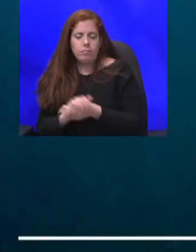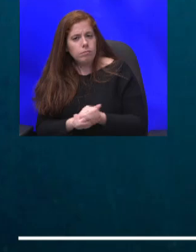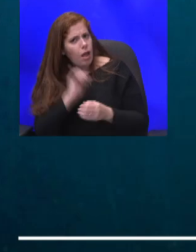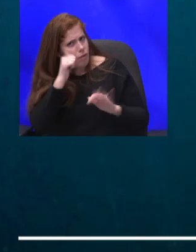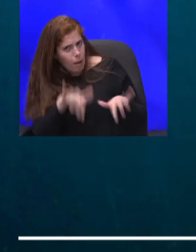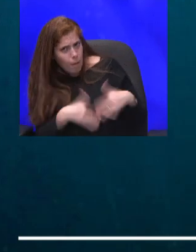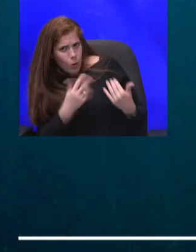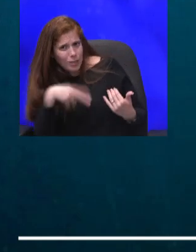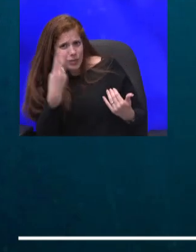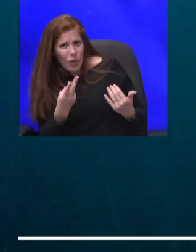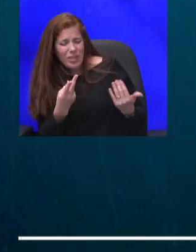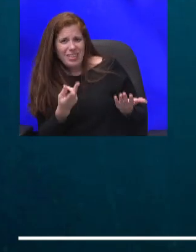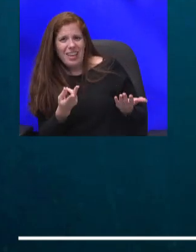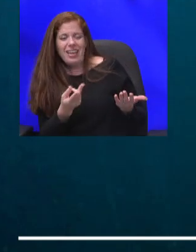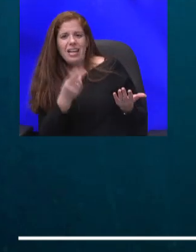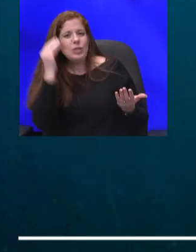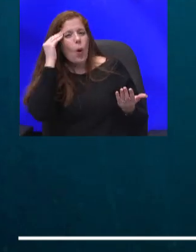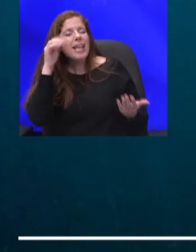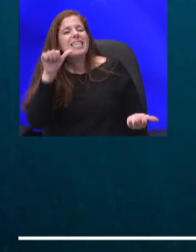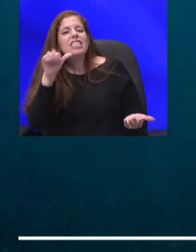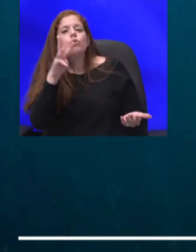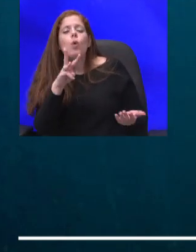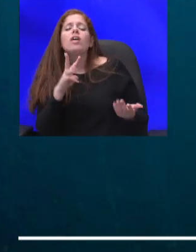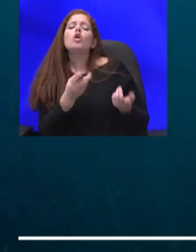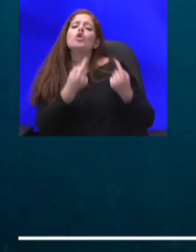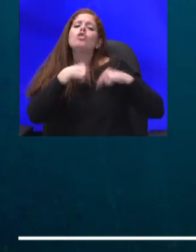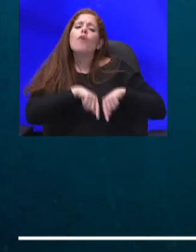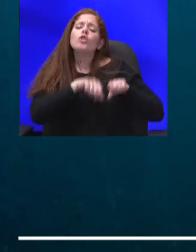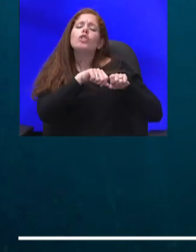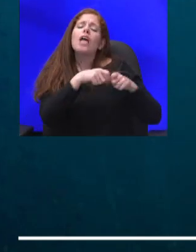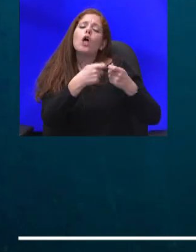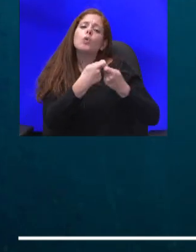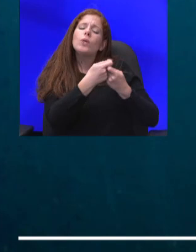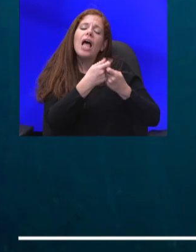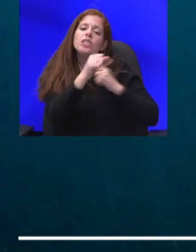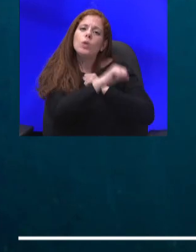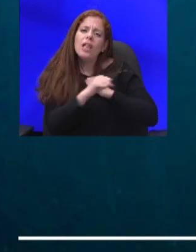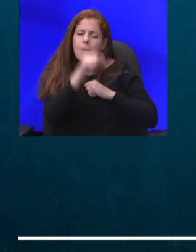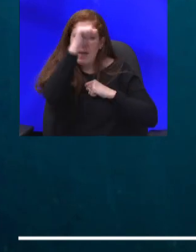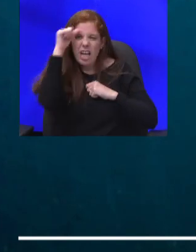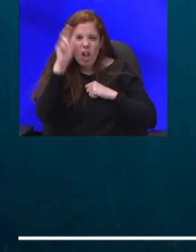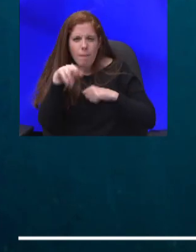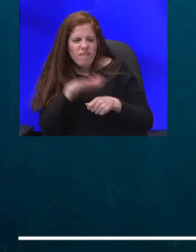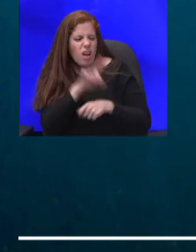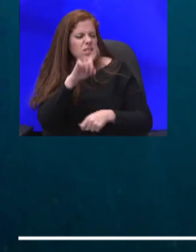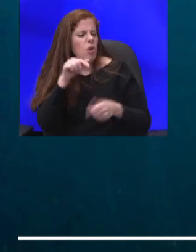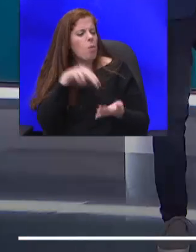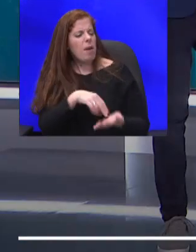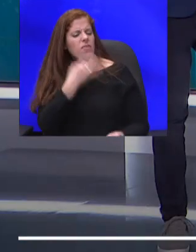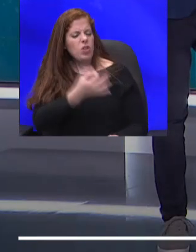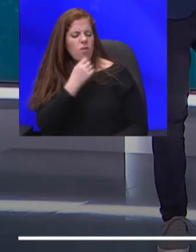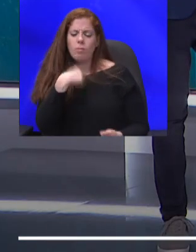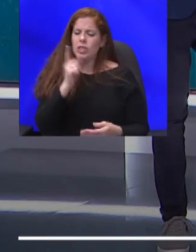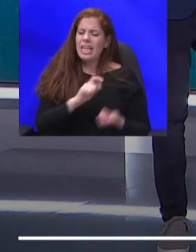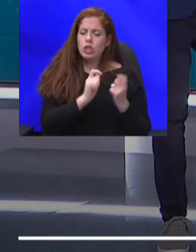זוכר, עטיציק שמולי, יושב ראש, התאחדות הסטודנטים בקיץ של 2011, עומד בכיכרות ונועם, ואומר שצריך שינוי לא מבאס אותך להיות